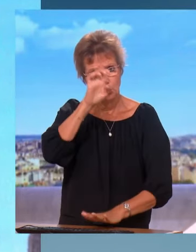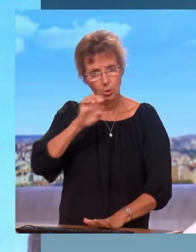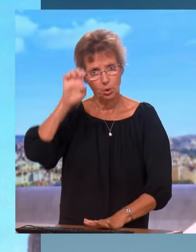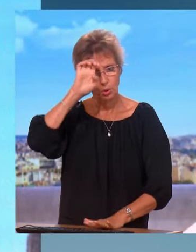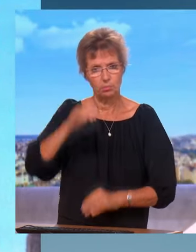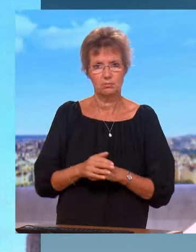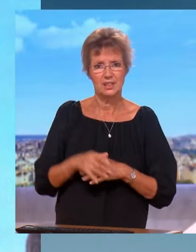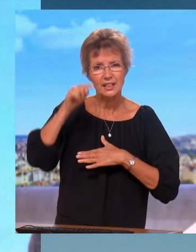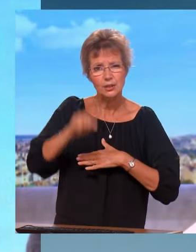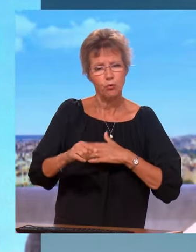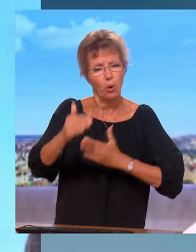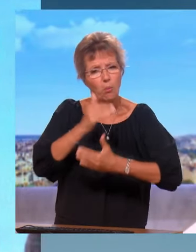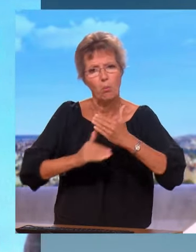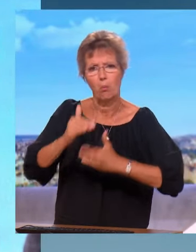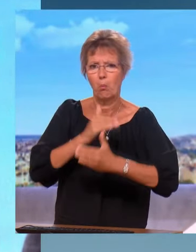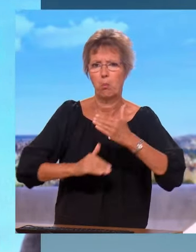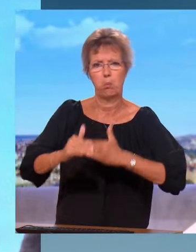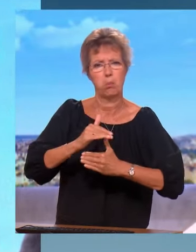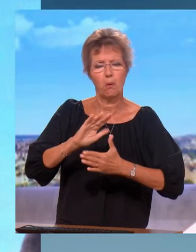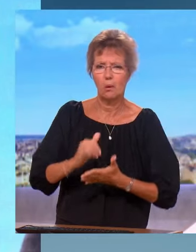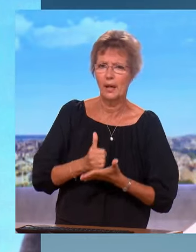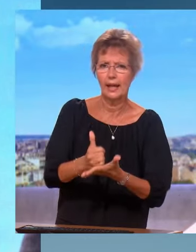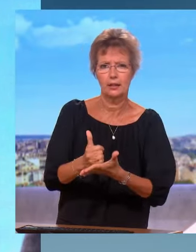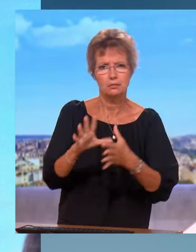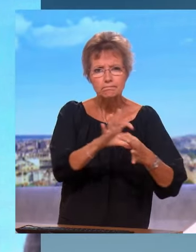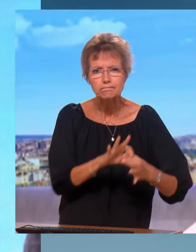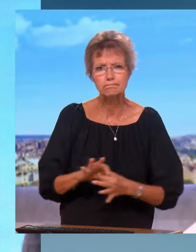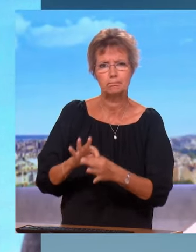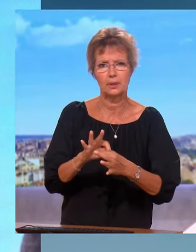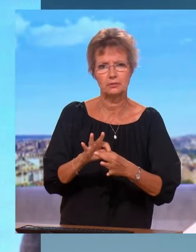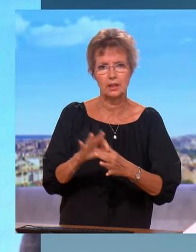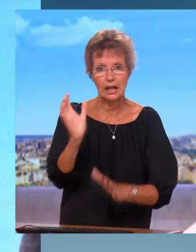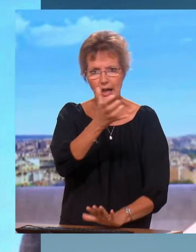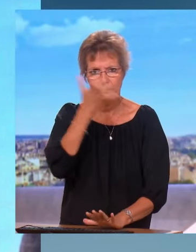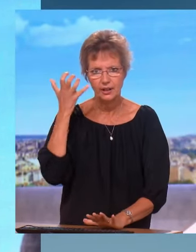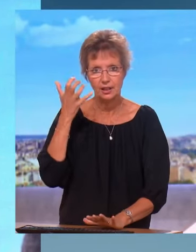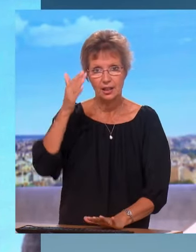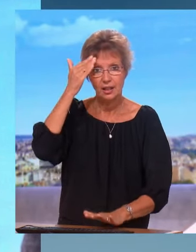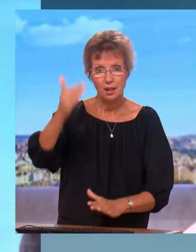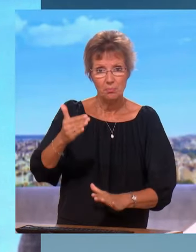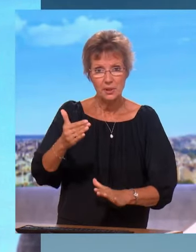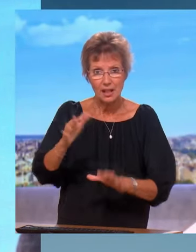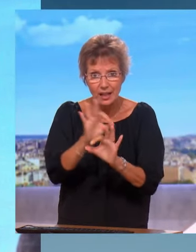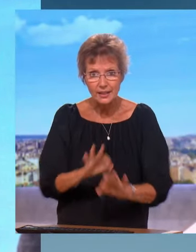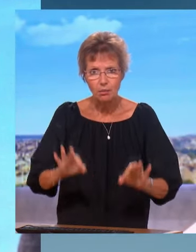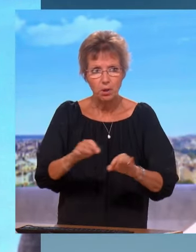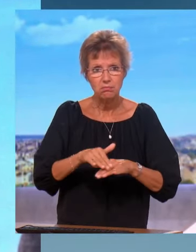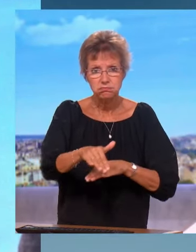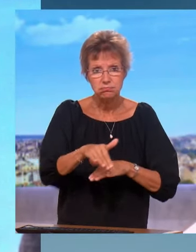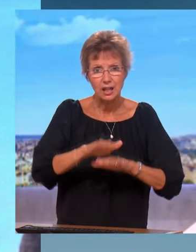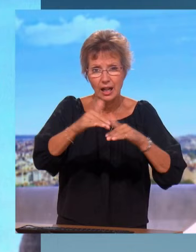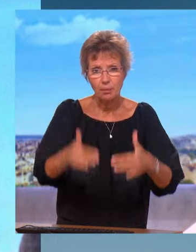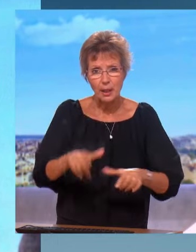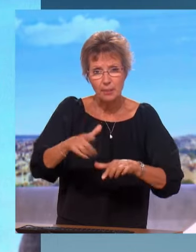'engage pas un plan massif d'une nouvelle coopération d'un New Deal avec l'Afrique. Dans les années qui viennent, vous continuerez à avoir beaucoup d